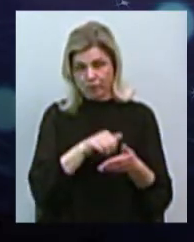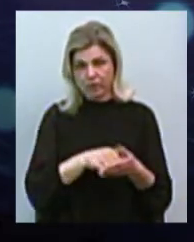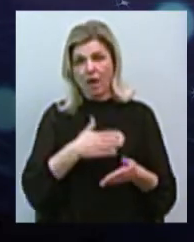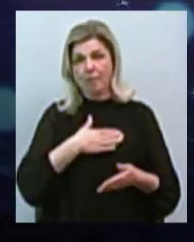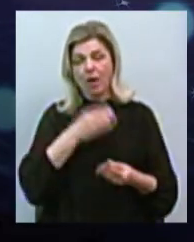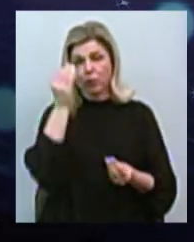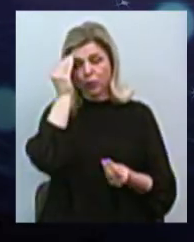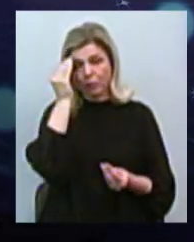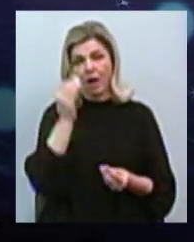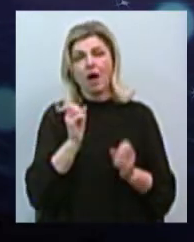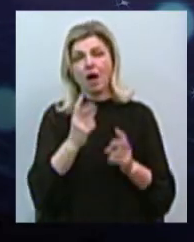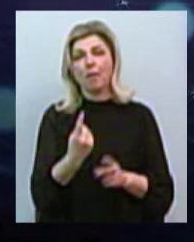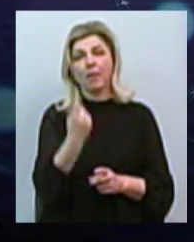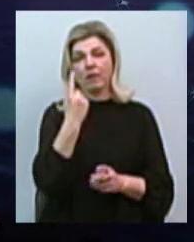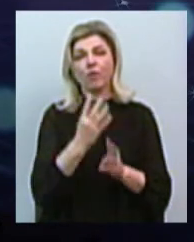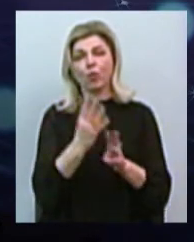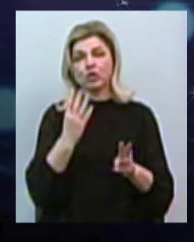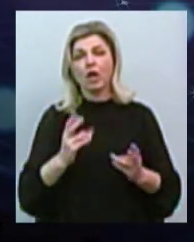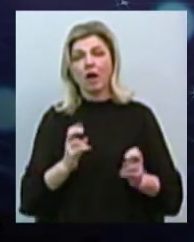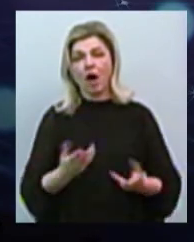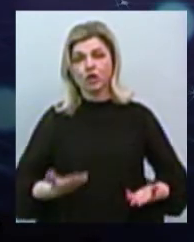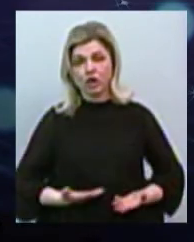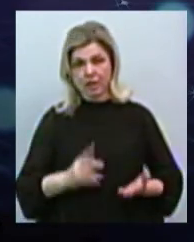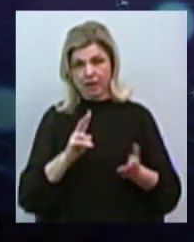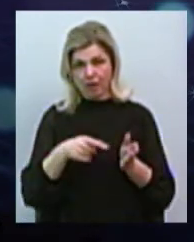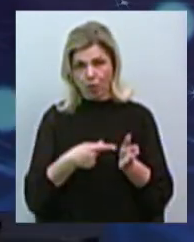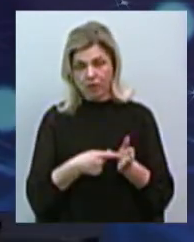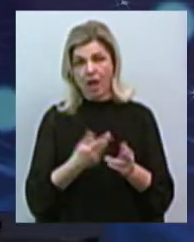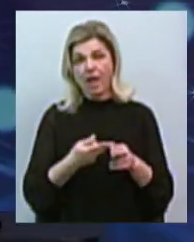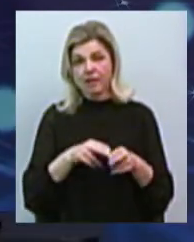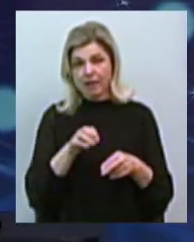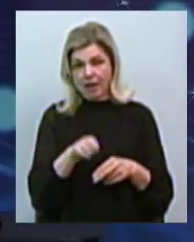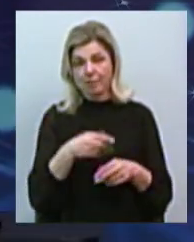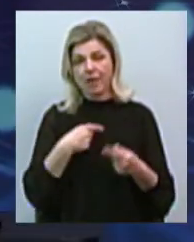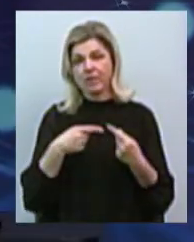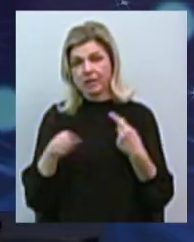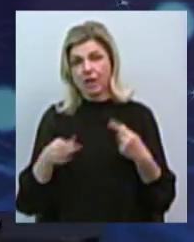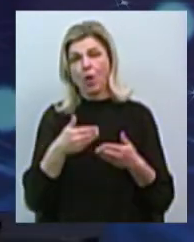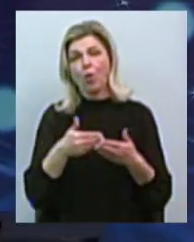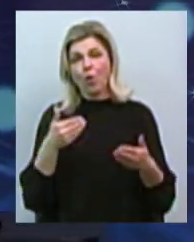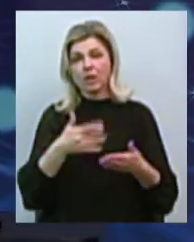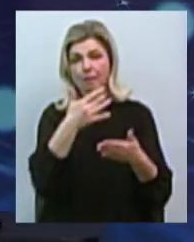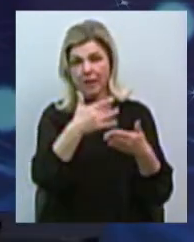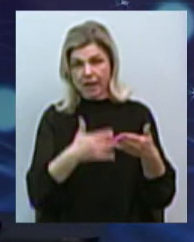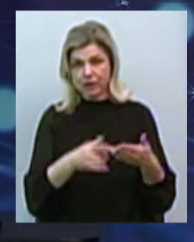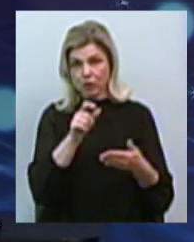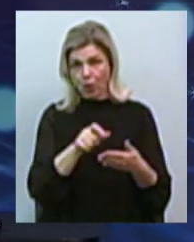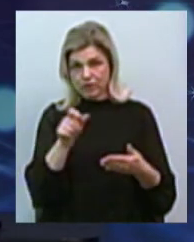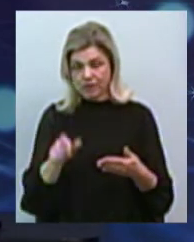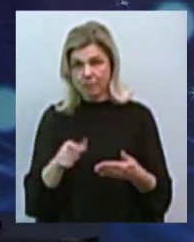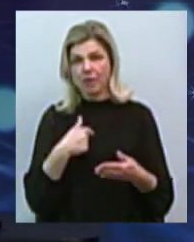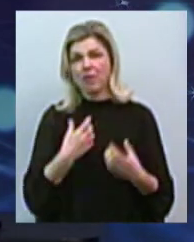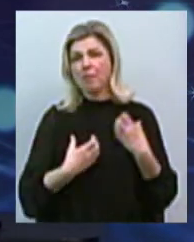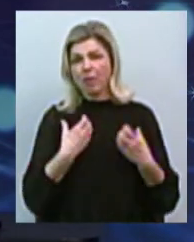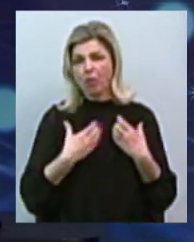як, в першу чергу, як мешканця Миколаєва, і цим ми відрізняємося від перелічених осіб. І мене дуже бентежить і